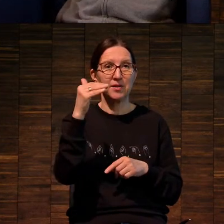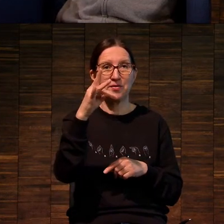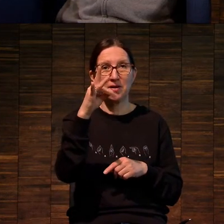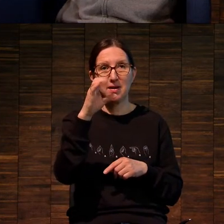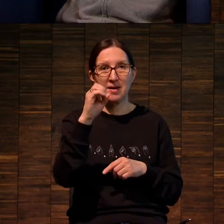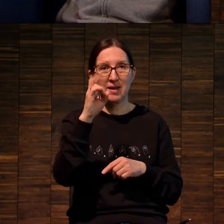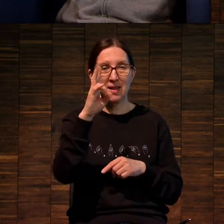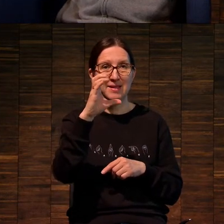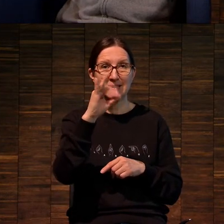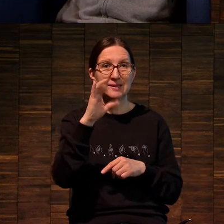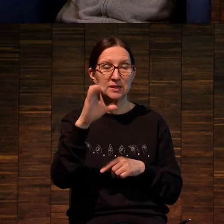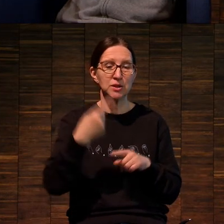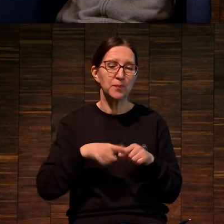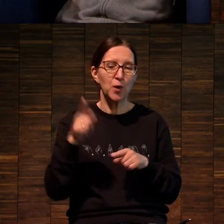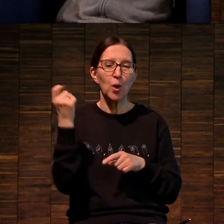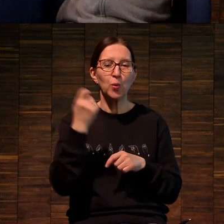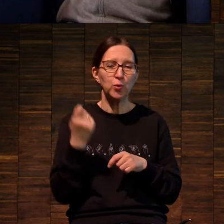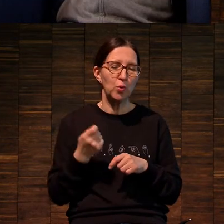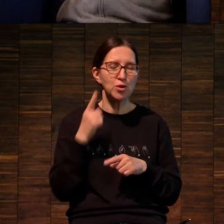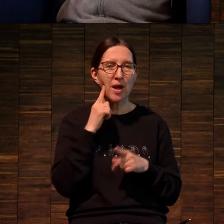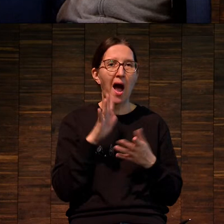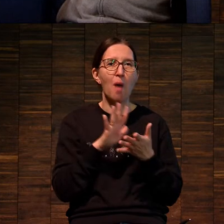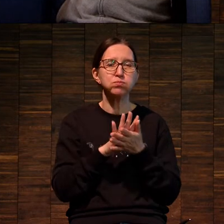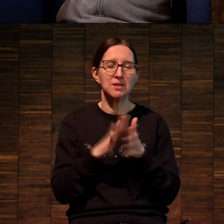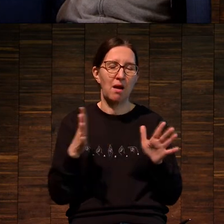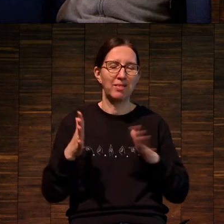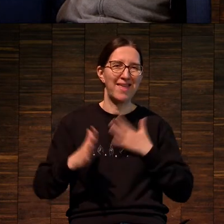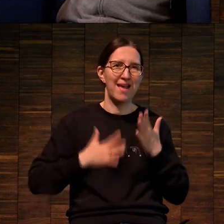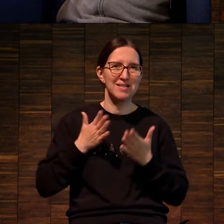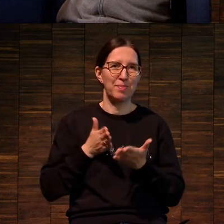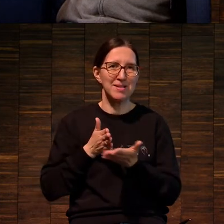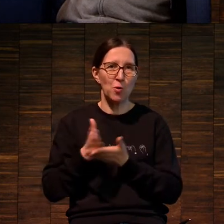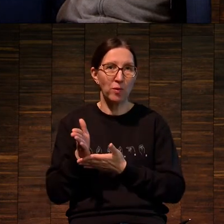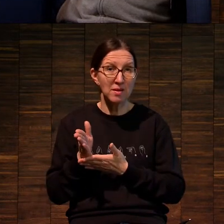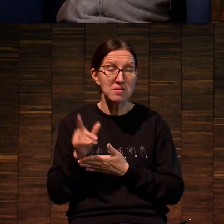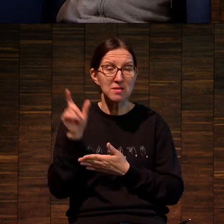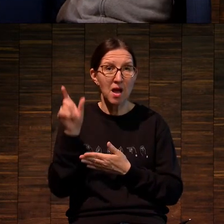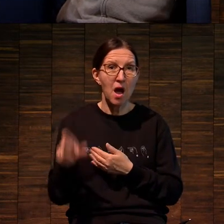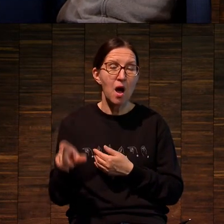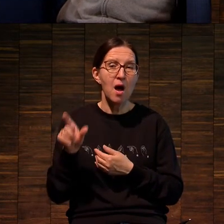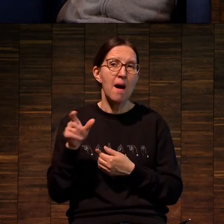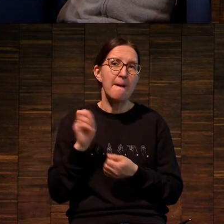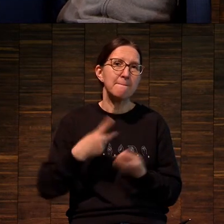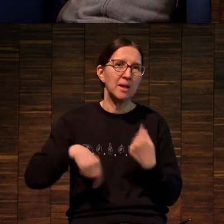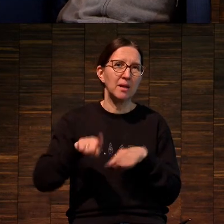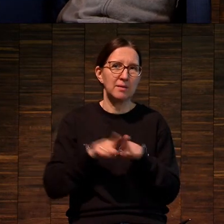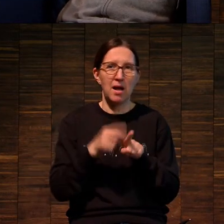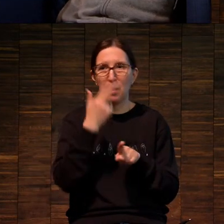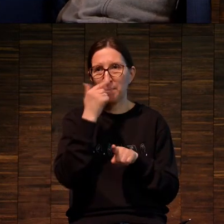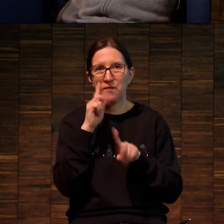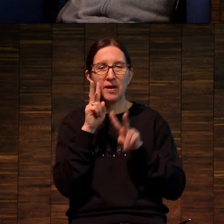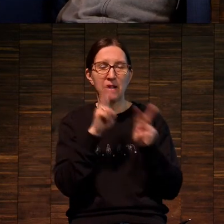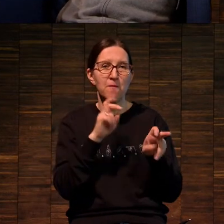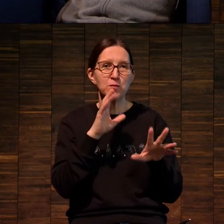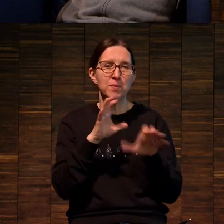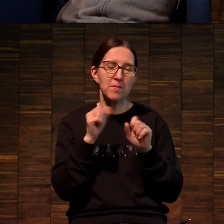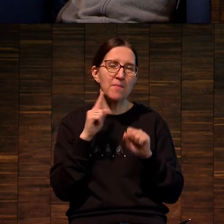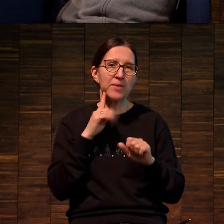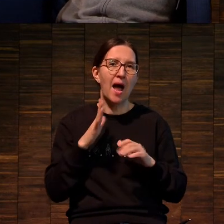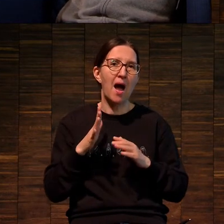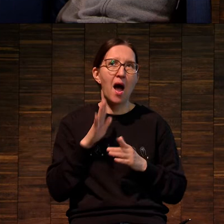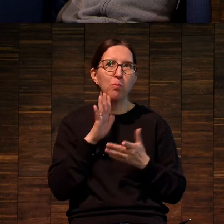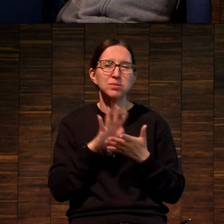художник, абстрактный экспрессионист, который, ну как мы привыкли воспринимать абстрактный